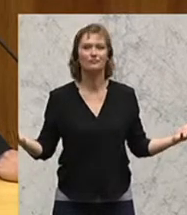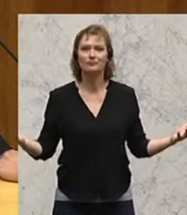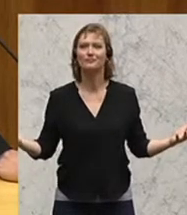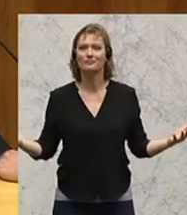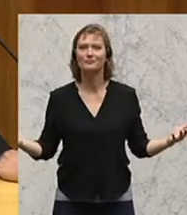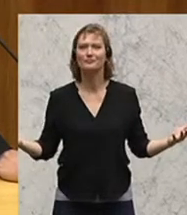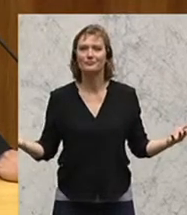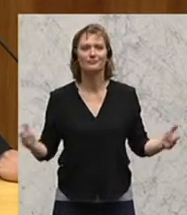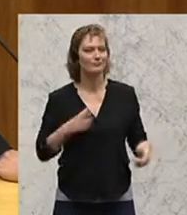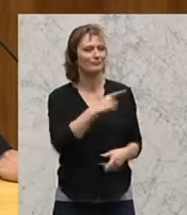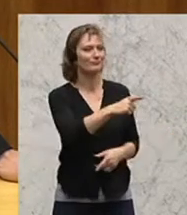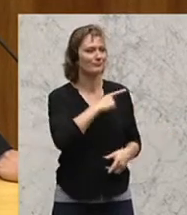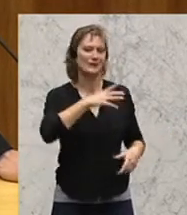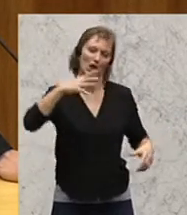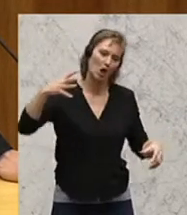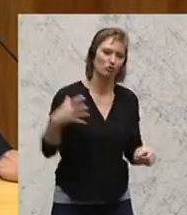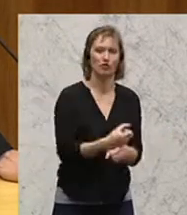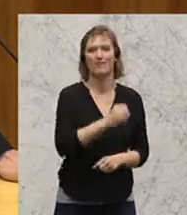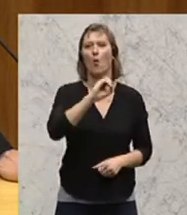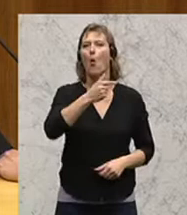Otto, wir haben es geschafft.